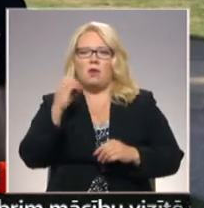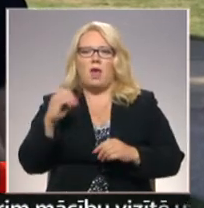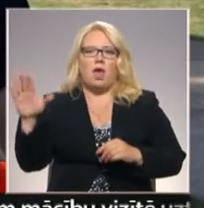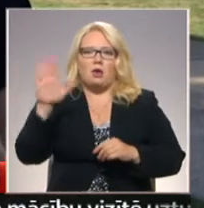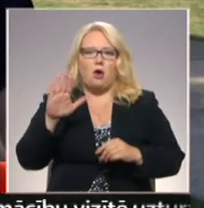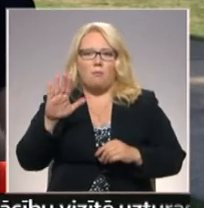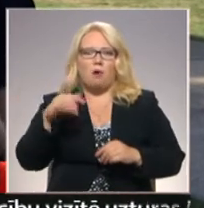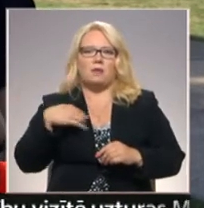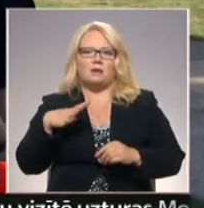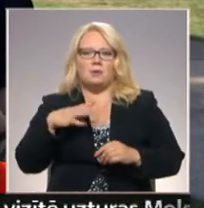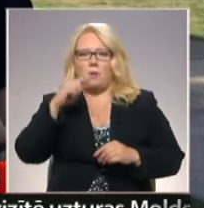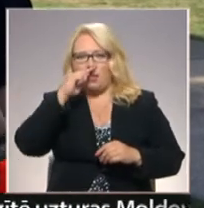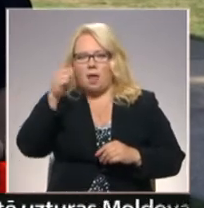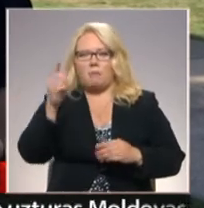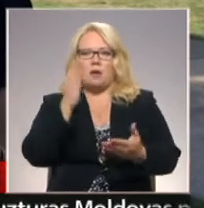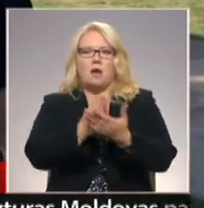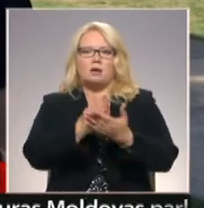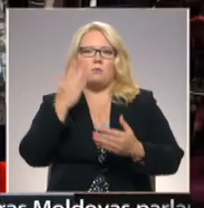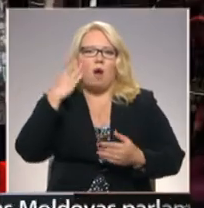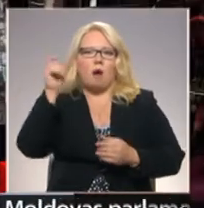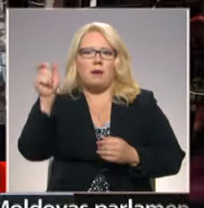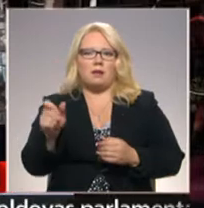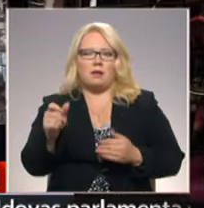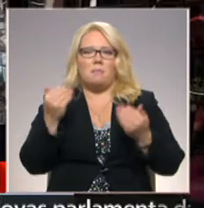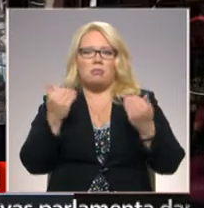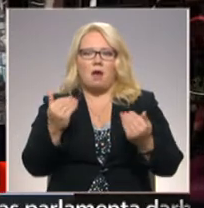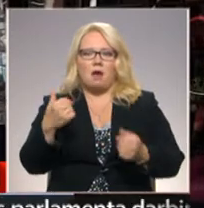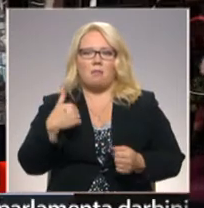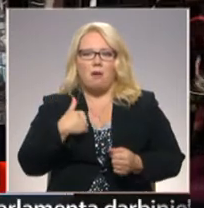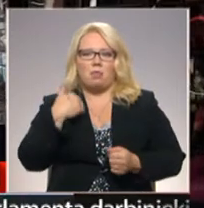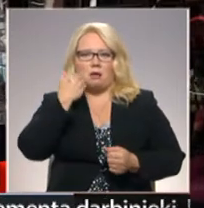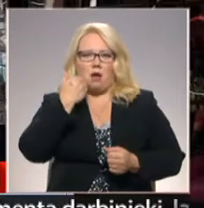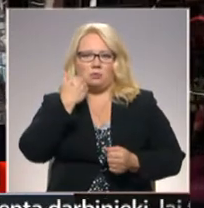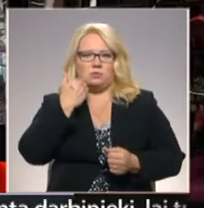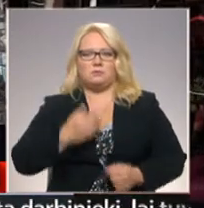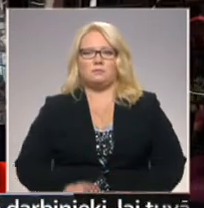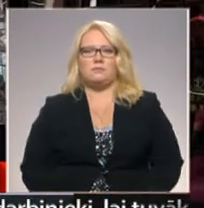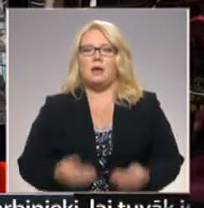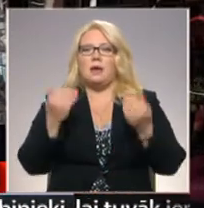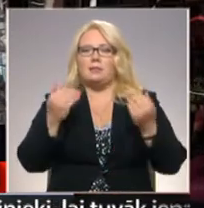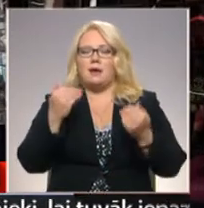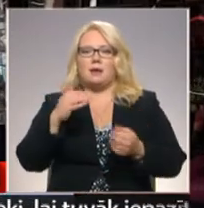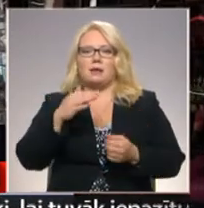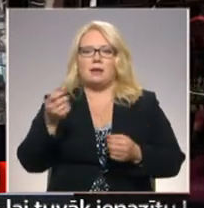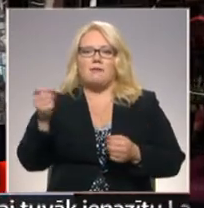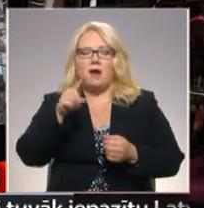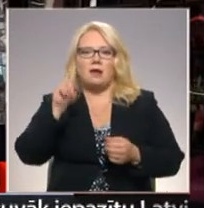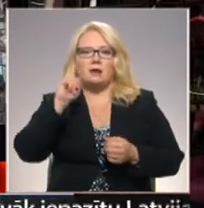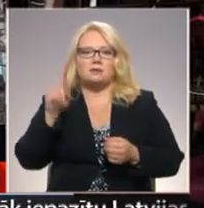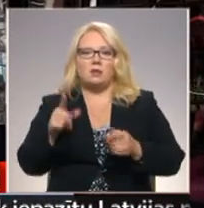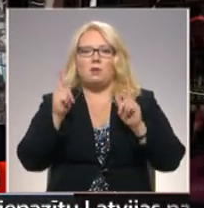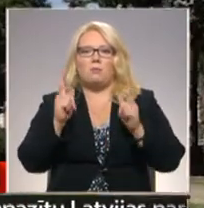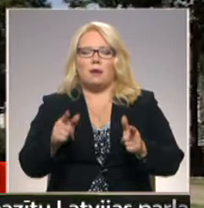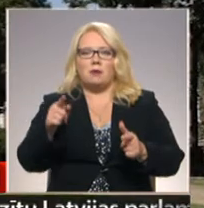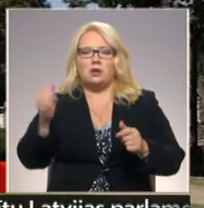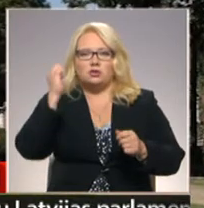un es biju lepna, kā esmu amerikānieti, bet tagad man ir kauns. Tagad, kad vairāk par tiem, zinu piekrīt, ka